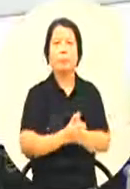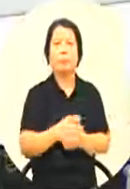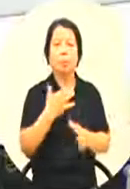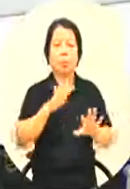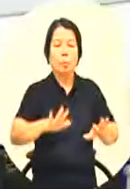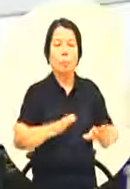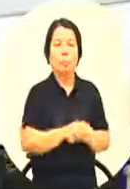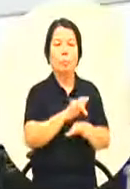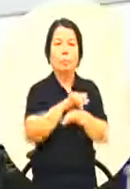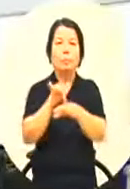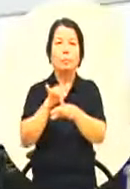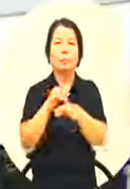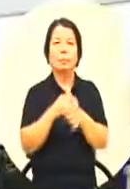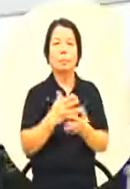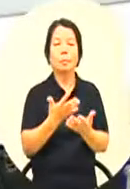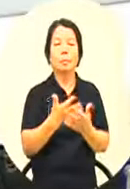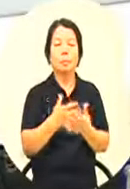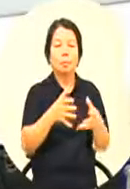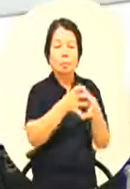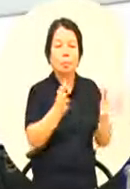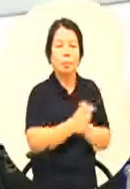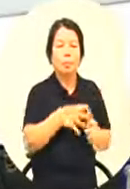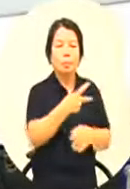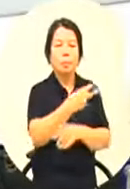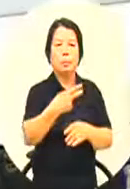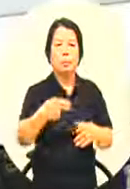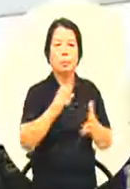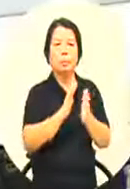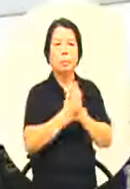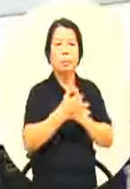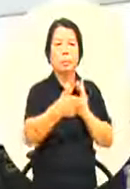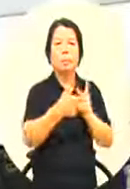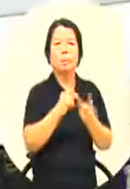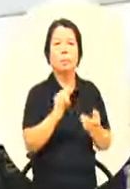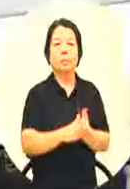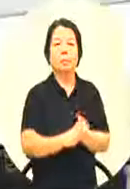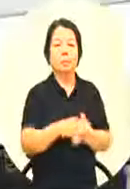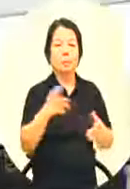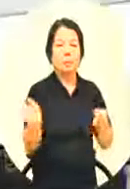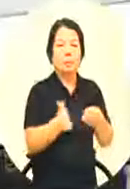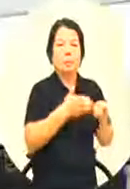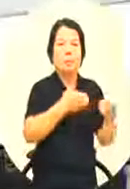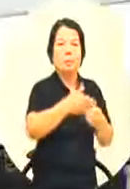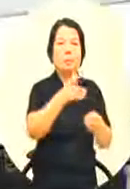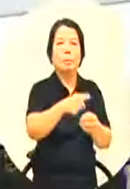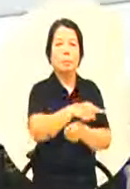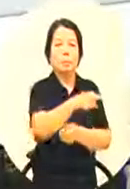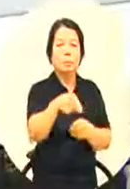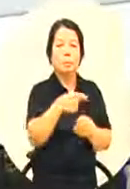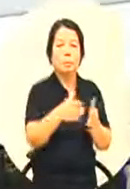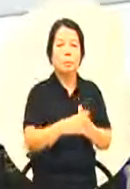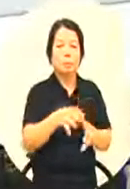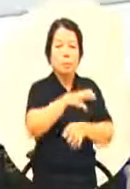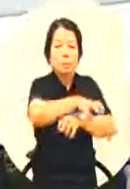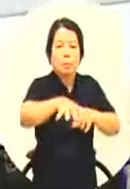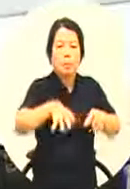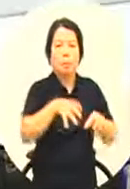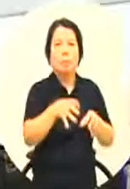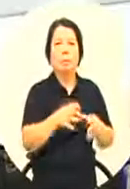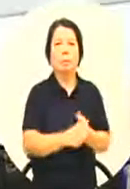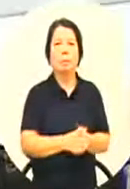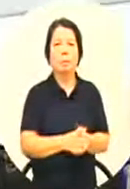我们的一些游泳队还有我们的桌球他们的一个环境呢